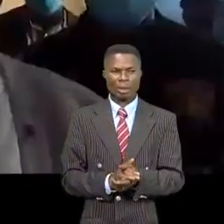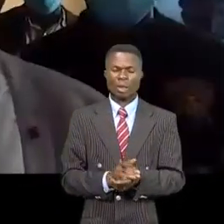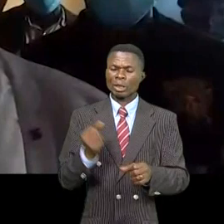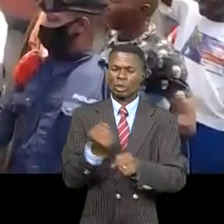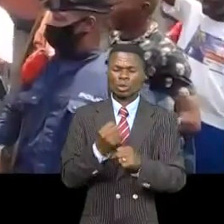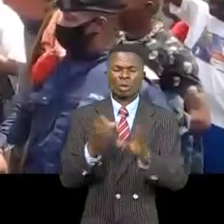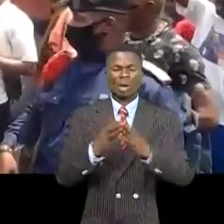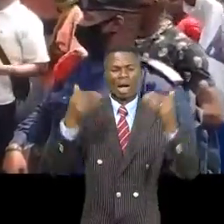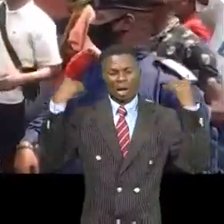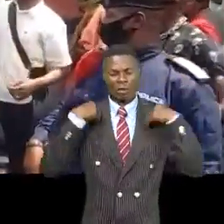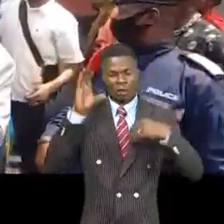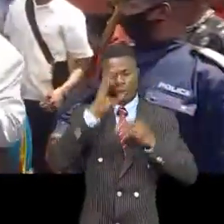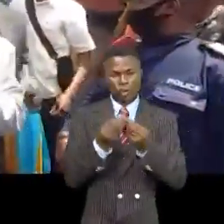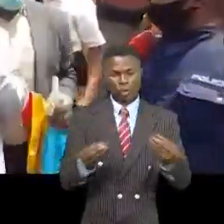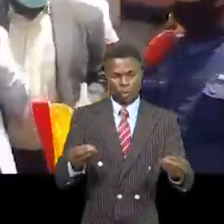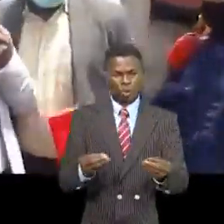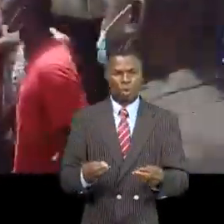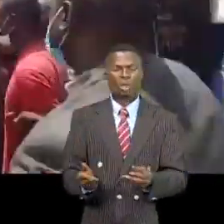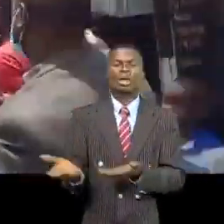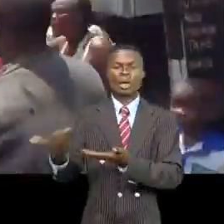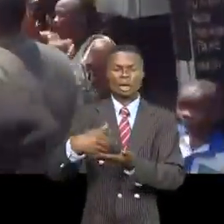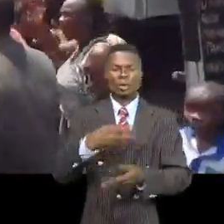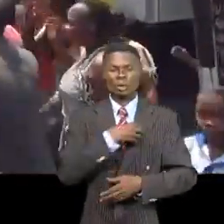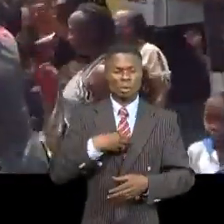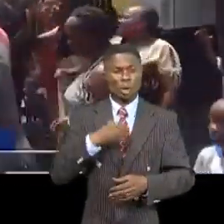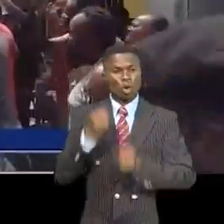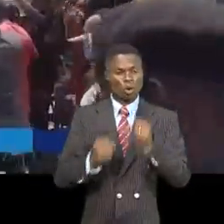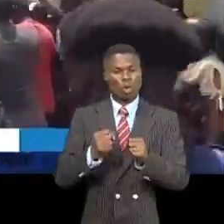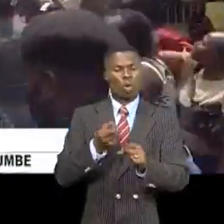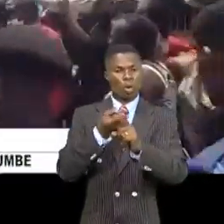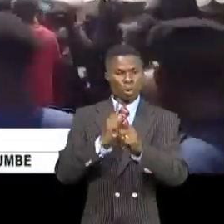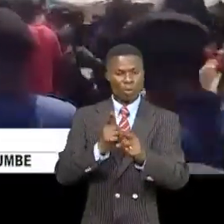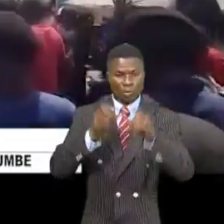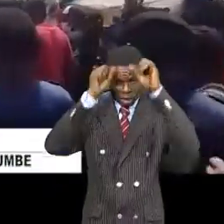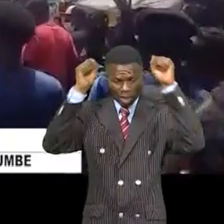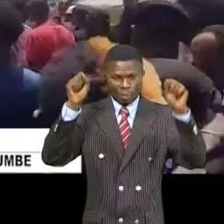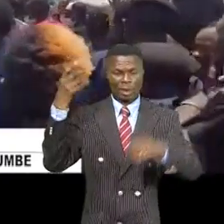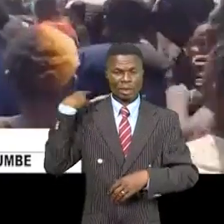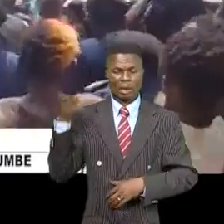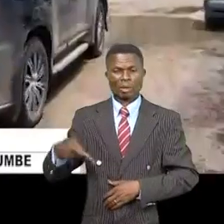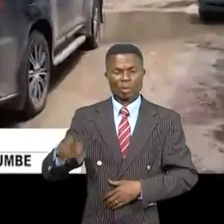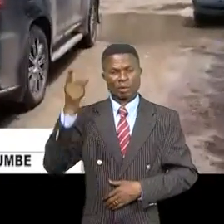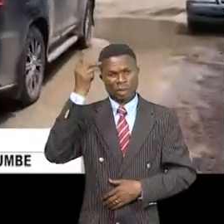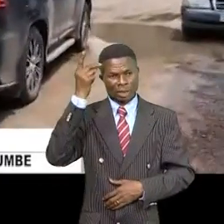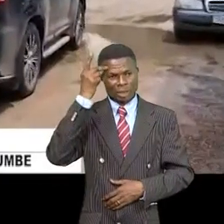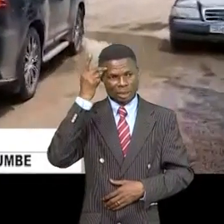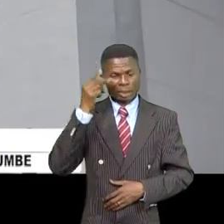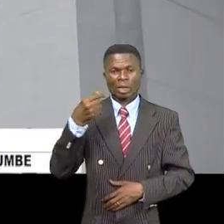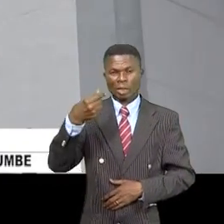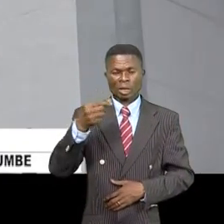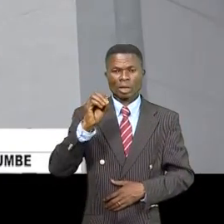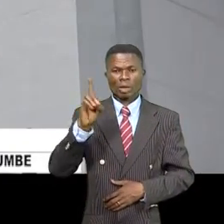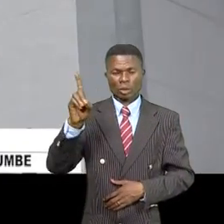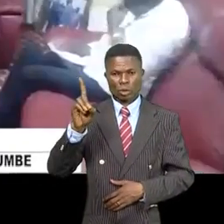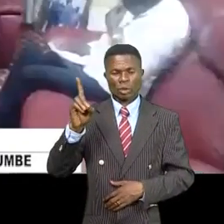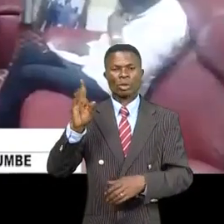les orphelins. Cette réinstallation est le fruit de multiples efforts consentis par le président de l'Assemblée provinciale de Kinshasa. Godempoi a été auprès